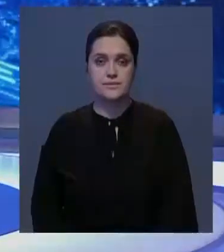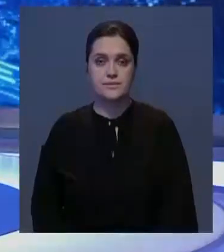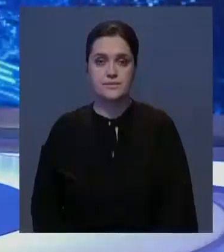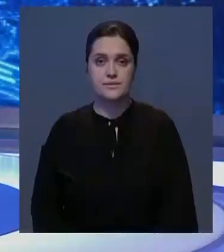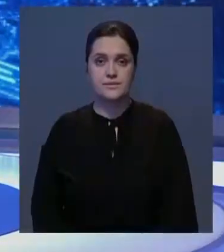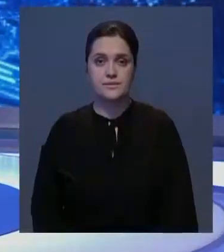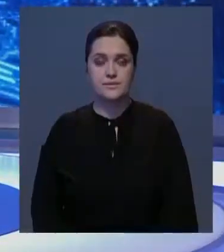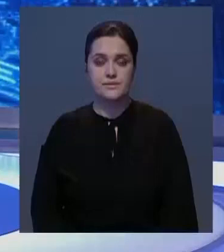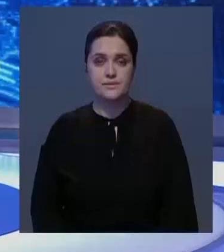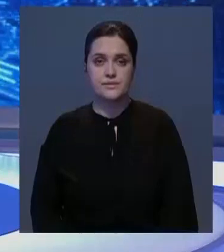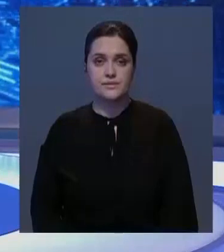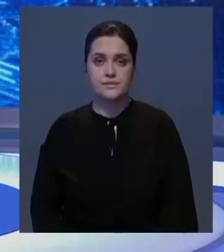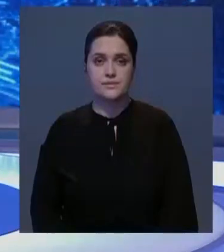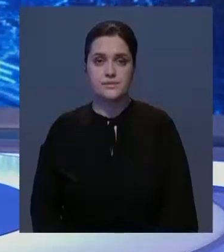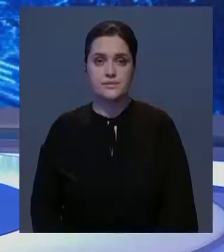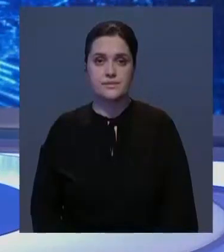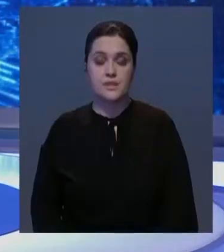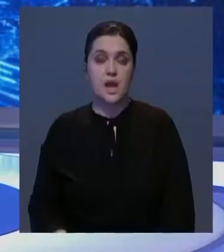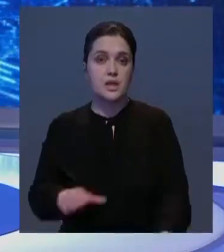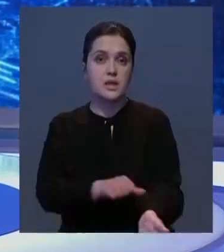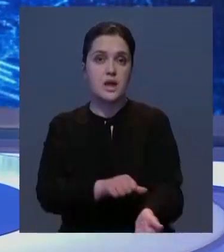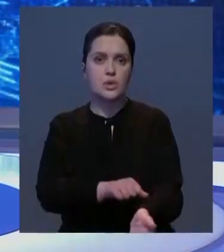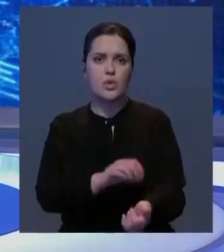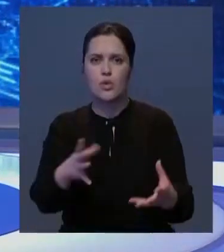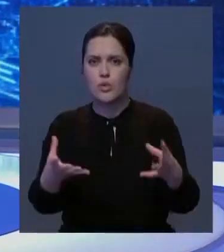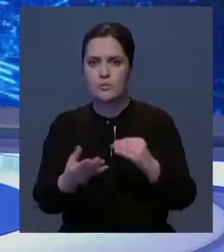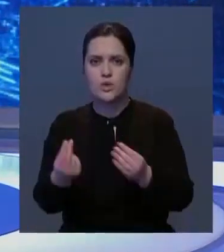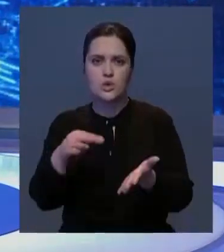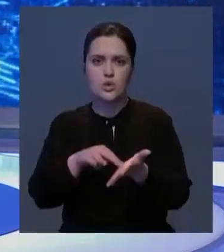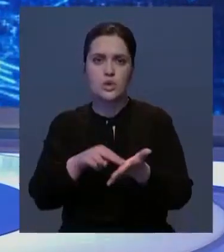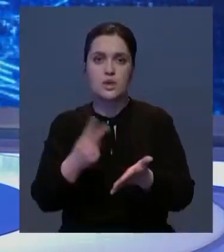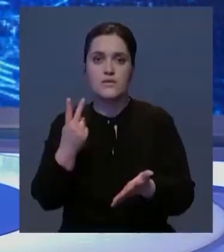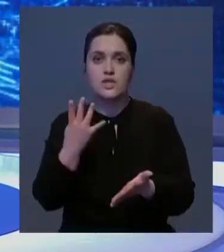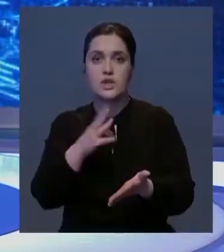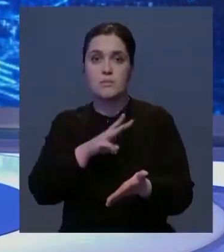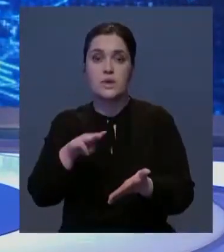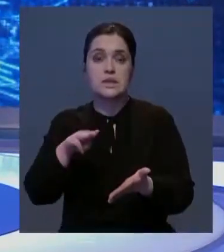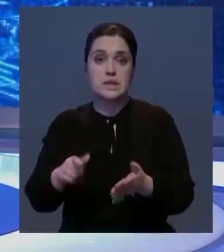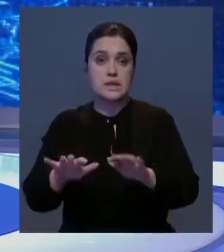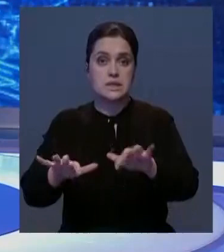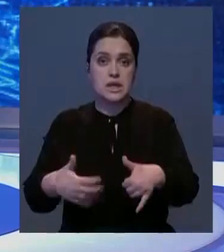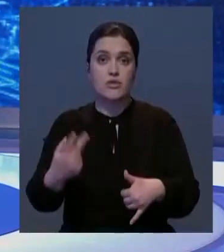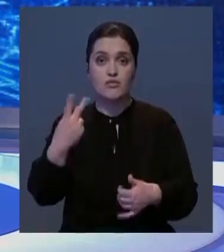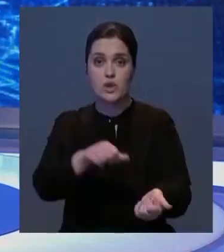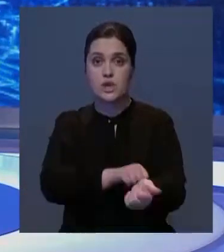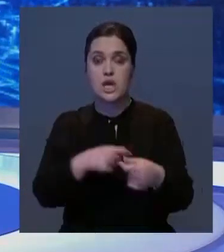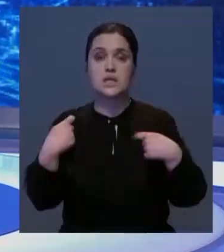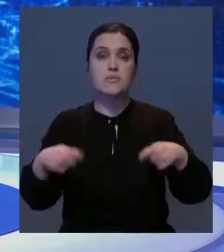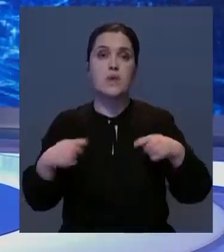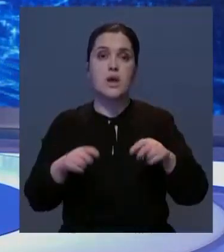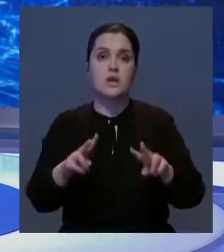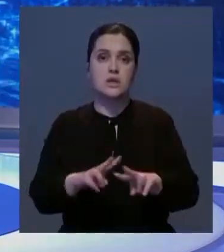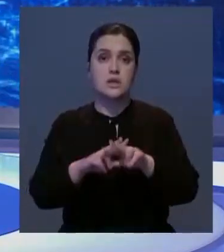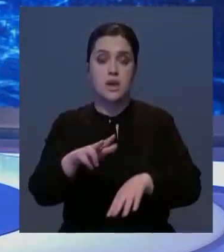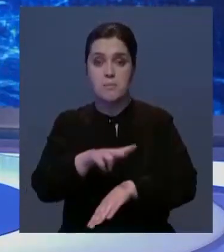И вновь о событиях в нашей стране. Партию наркотиков на общую сумму 24 миллиона тенге изъяли у двух наркозбытчиков